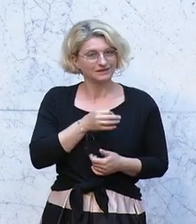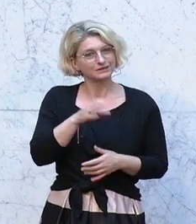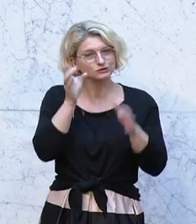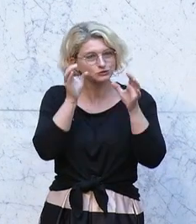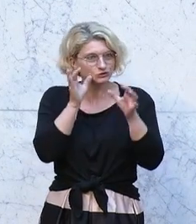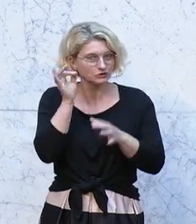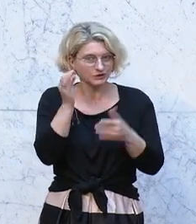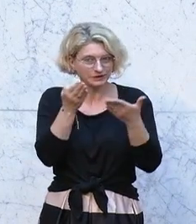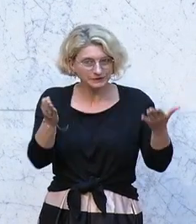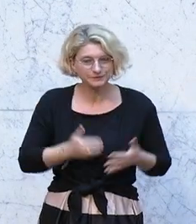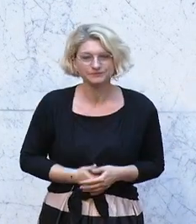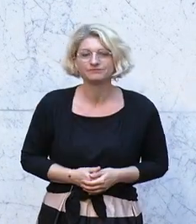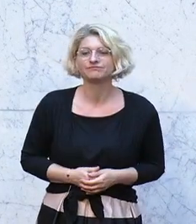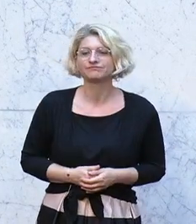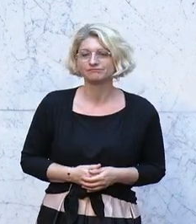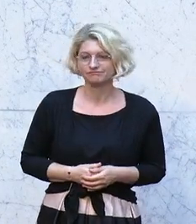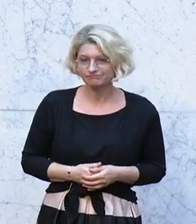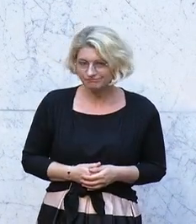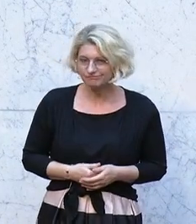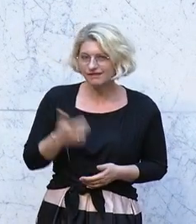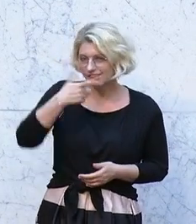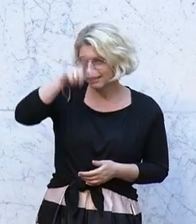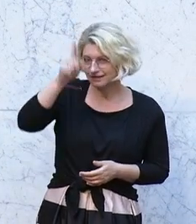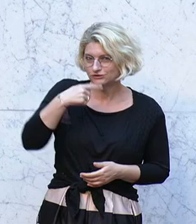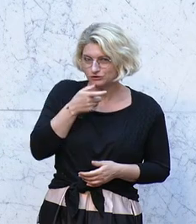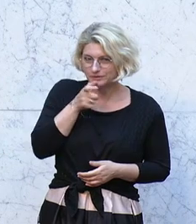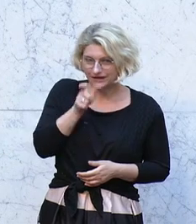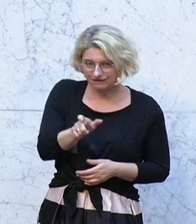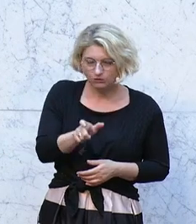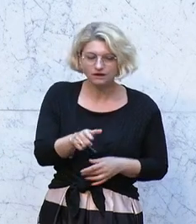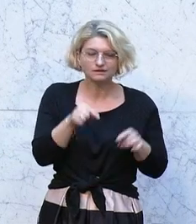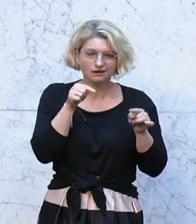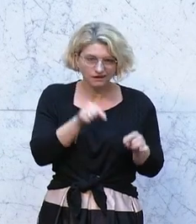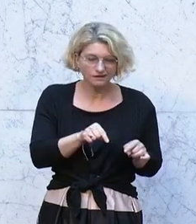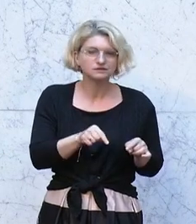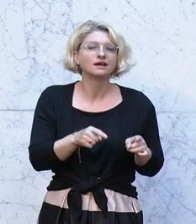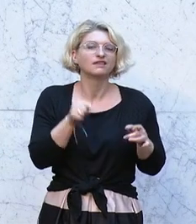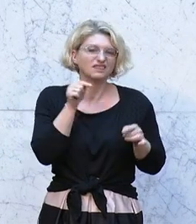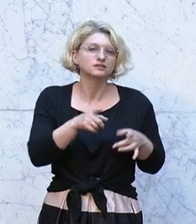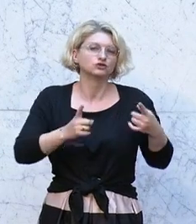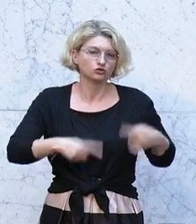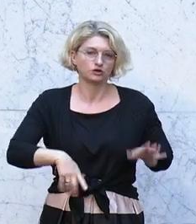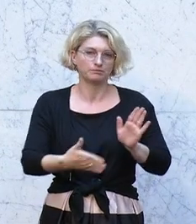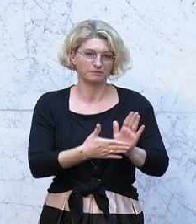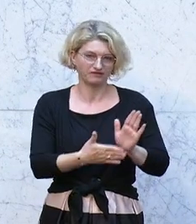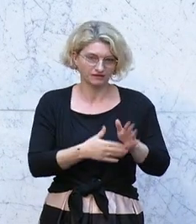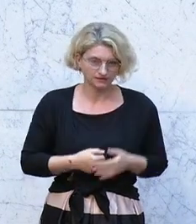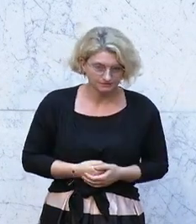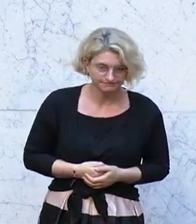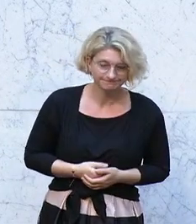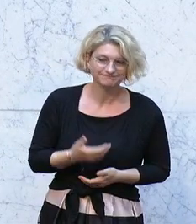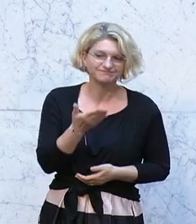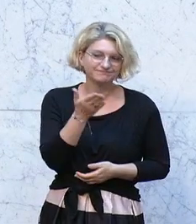Zuseher, Quote era Demonstrandum, was zu beweisen war, der Luftschlösser